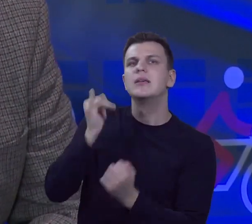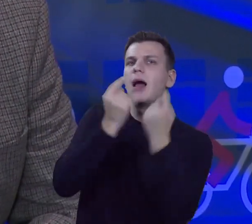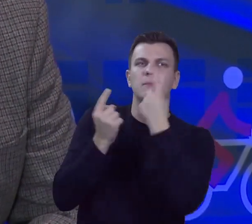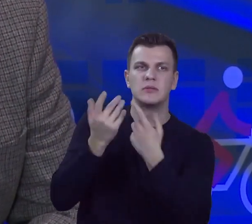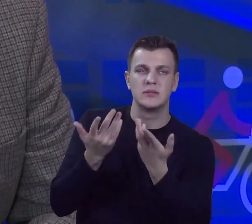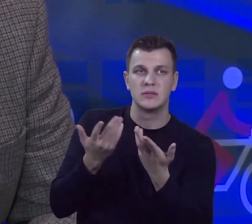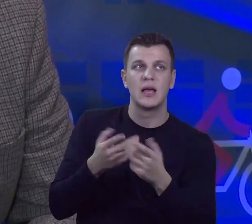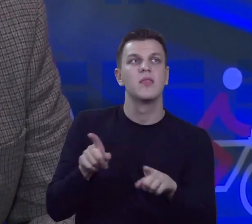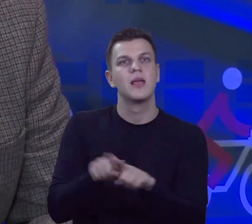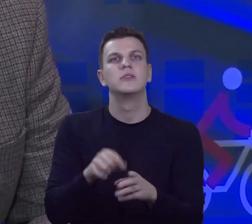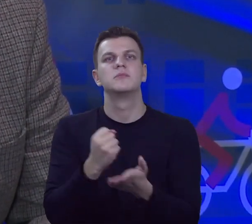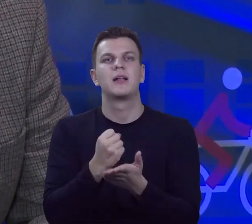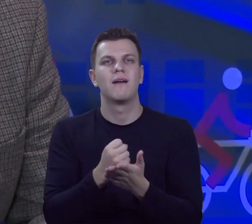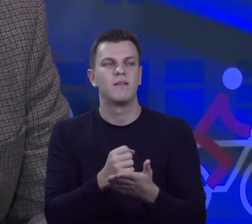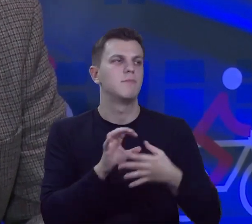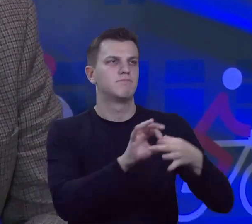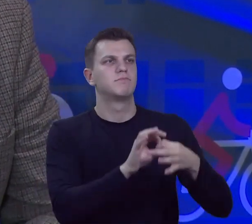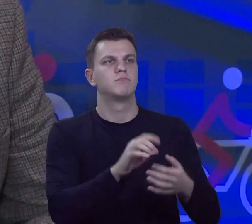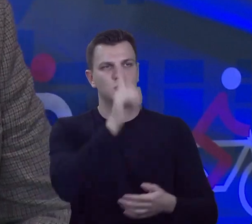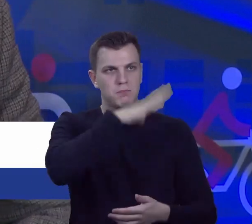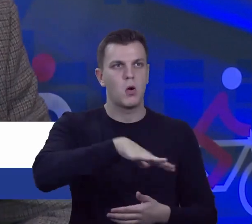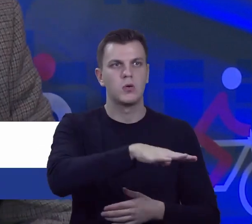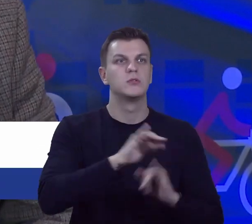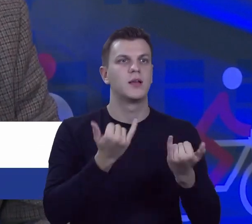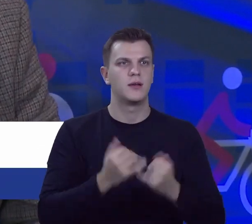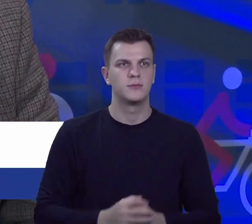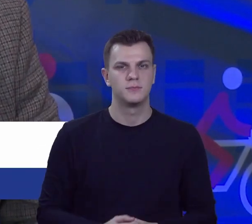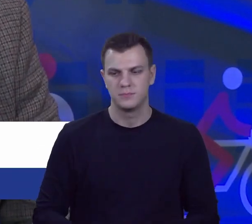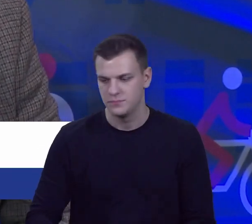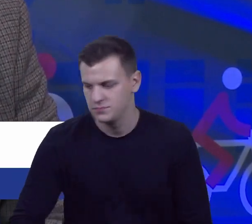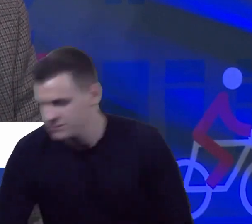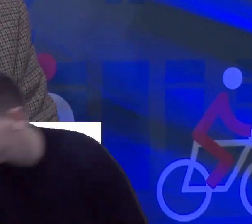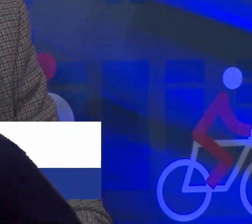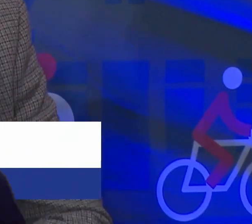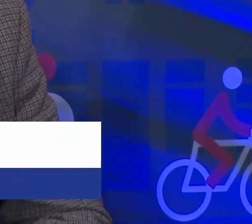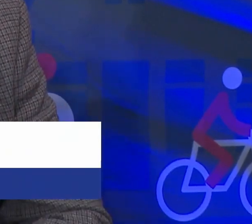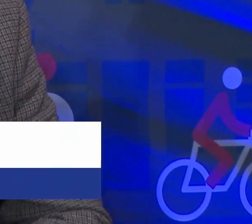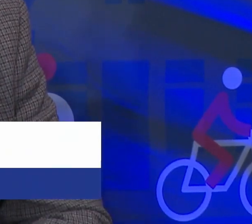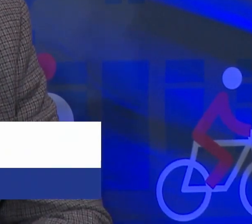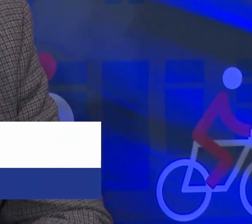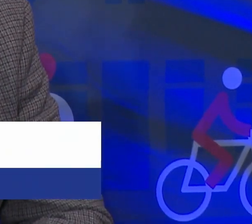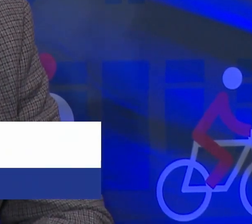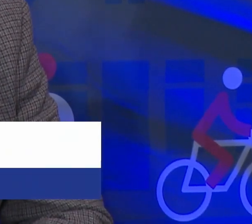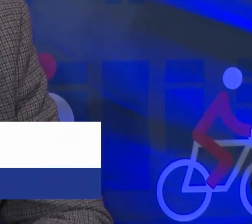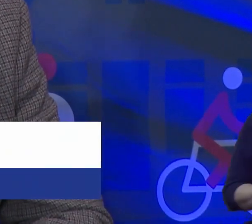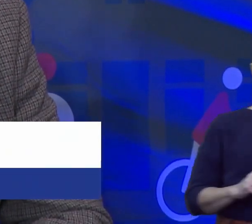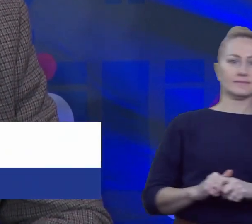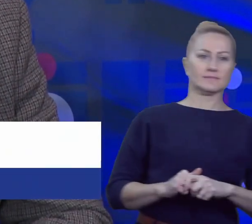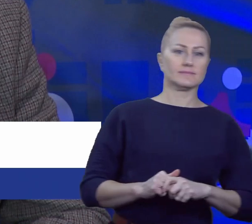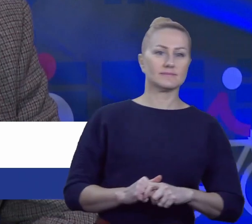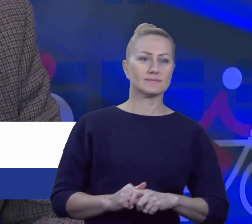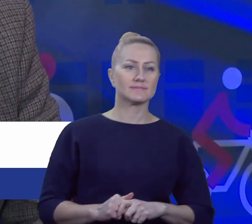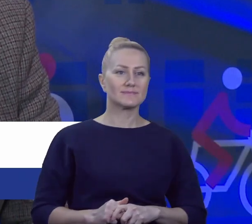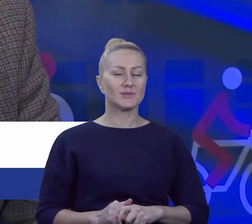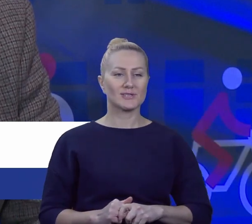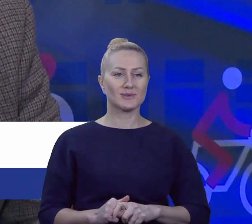relacji z sektorem społecznym? Witam państwa bardzo serdecznie. Szanowni państwo, my Polacy i Polki jesteśmy do siebie bardzo